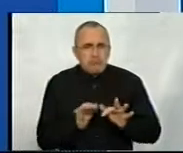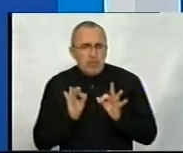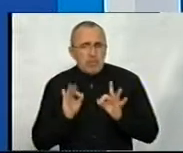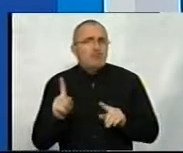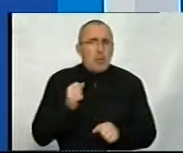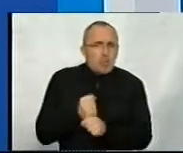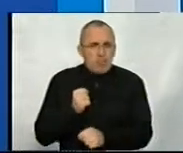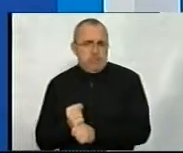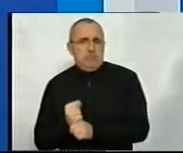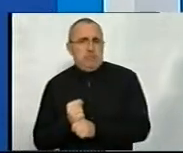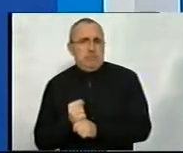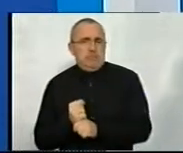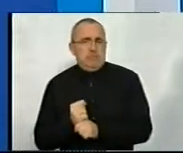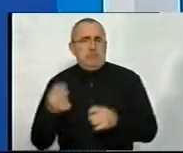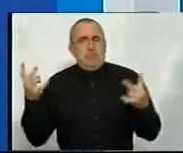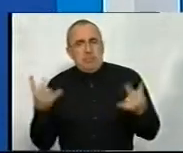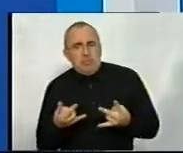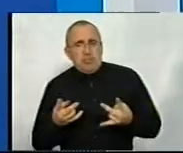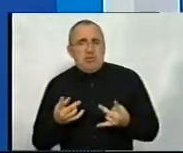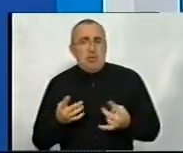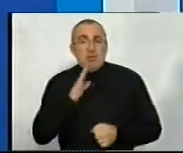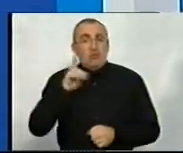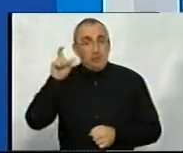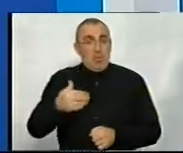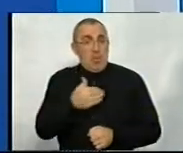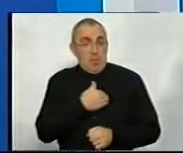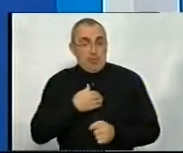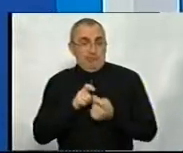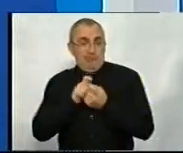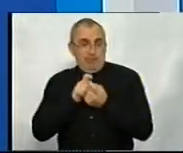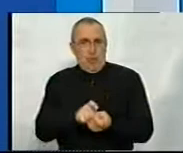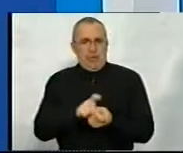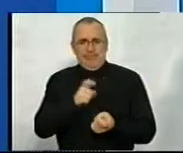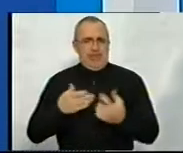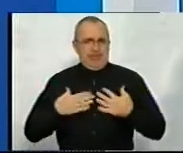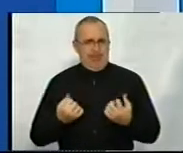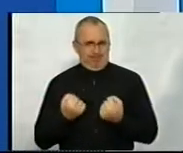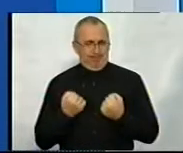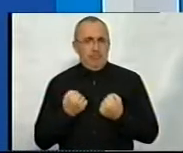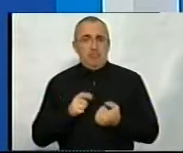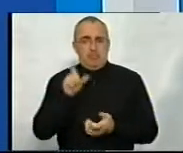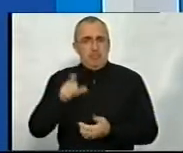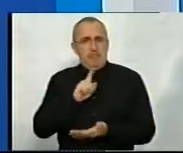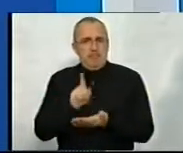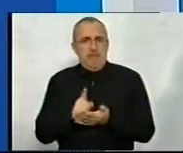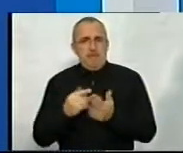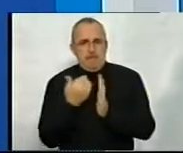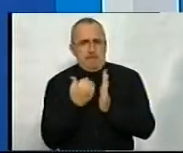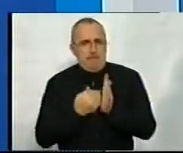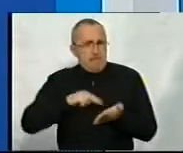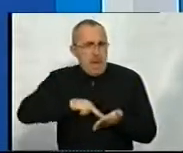що робити. Тобто, якщо жінка хоче боротися за себе, вона повинна мати цей план.